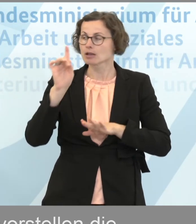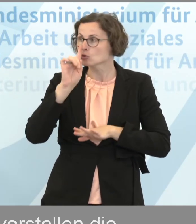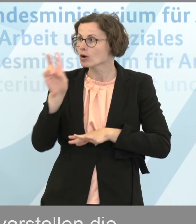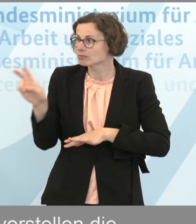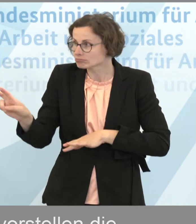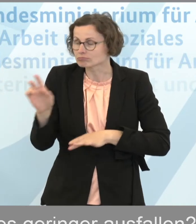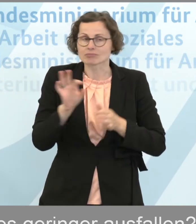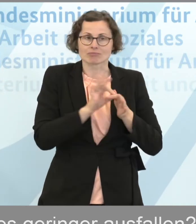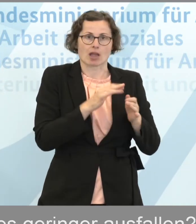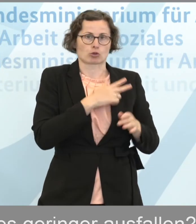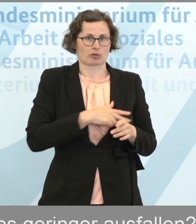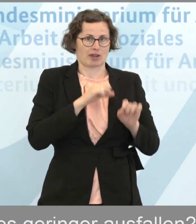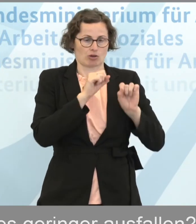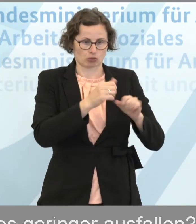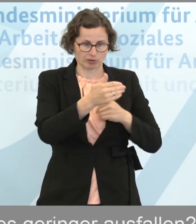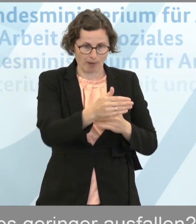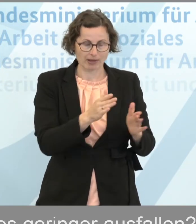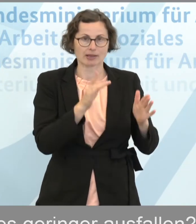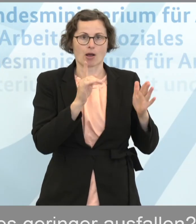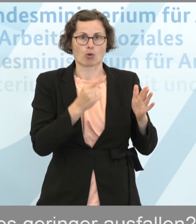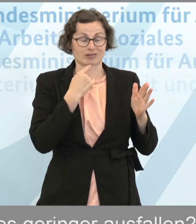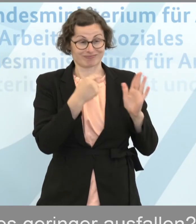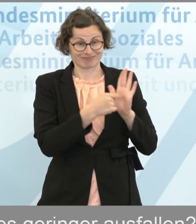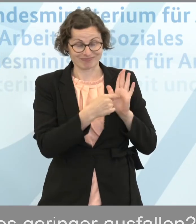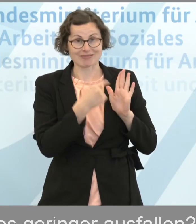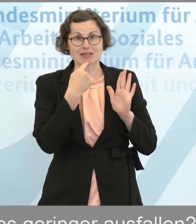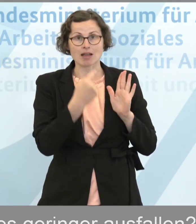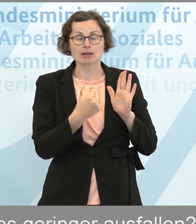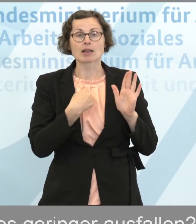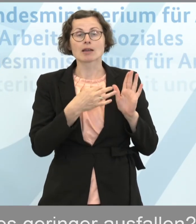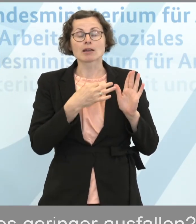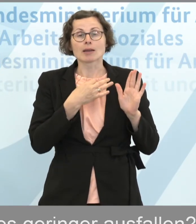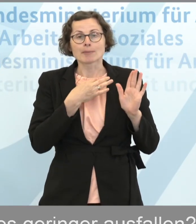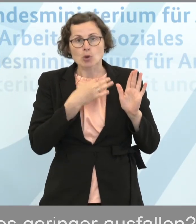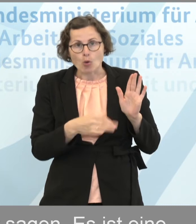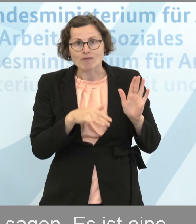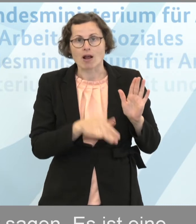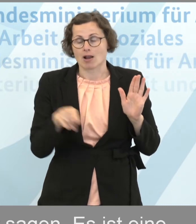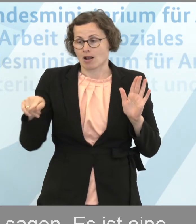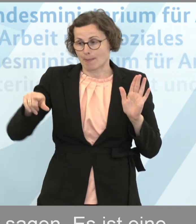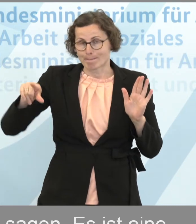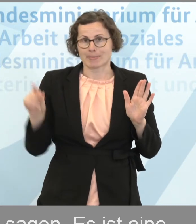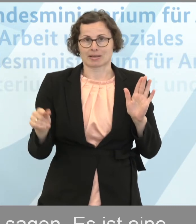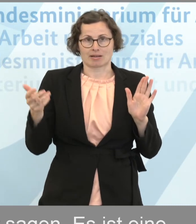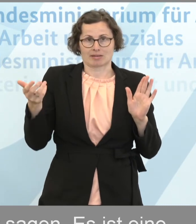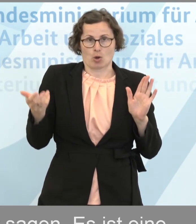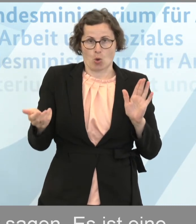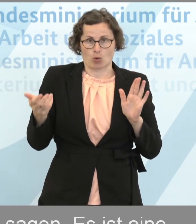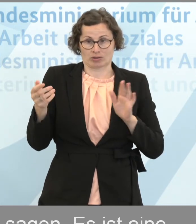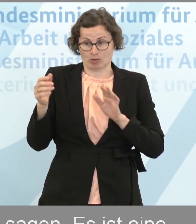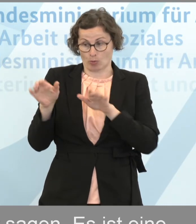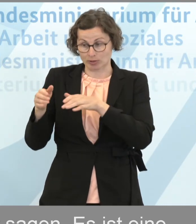Sozialschutzpaket. Im Sozialschutzpaket ist geregelt, dass im Zweifelsfall die Mindestlohnkommission auch per Videobeschlüsse fassen kann.